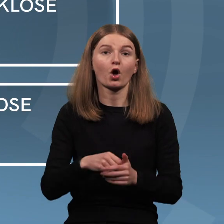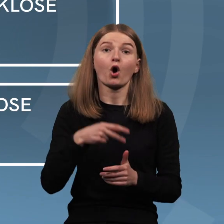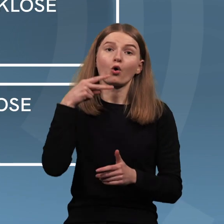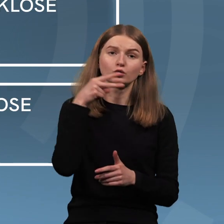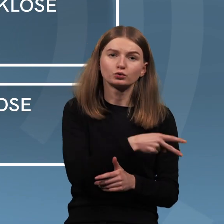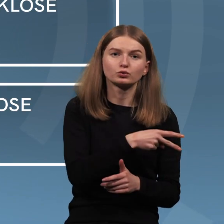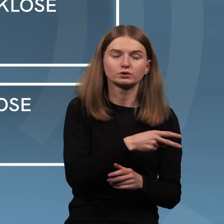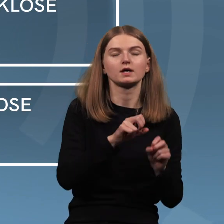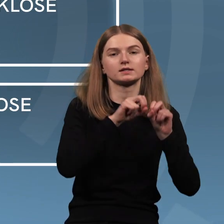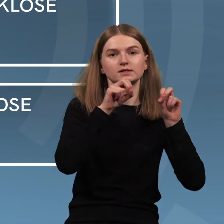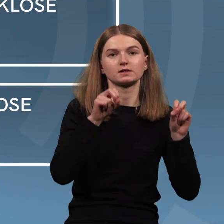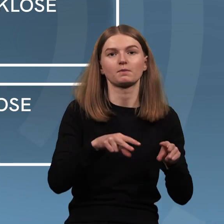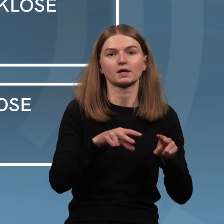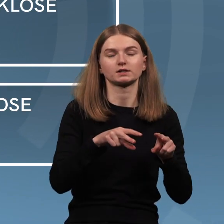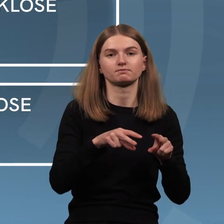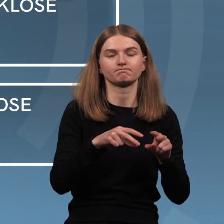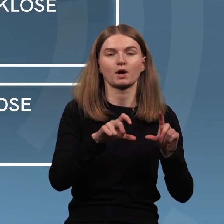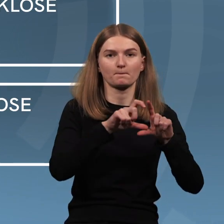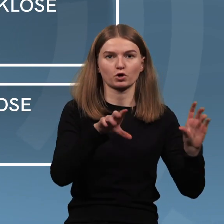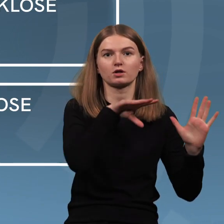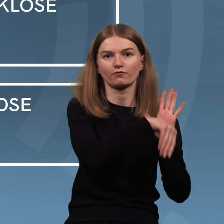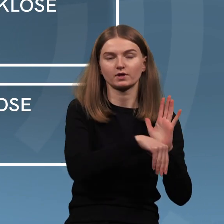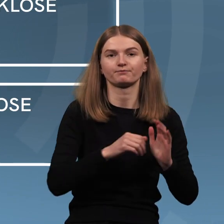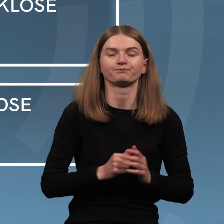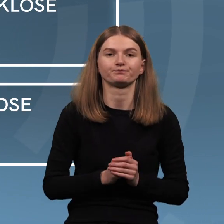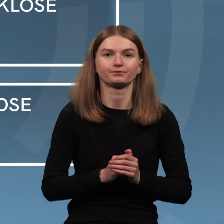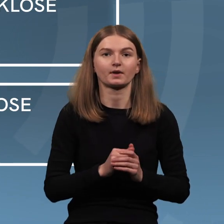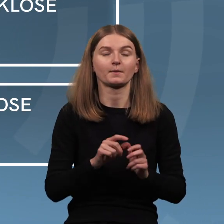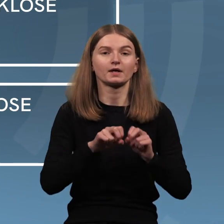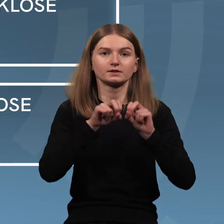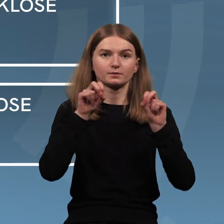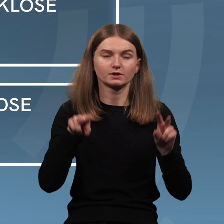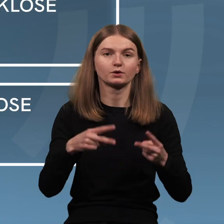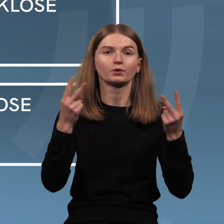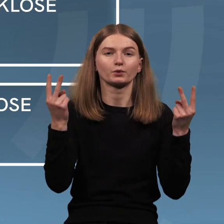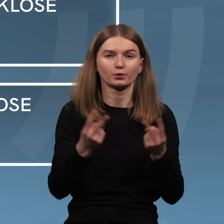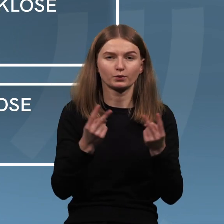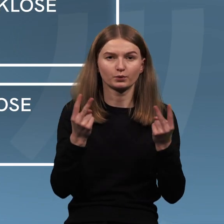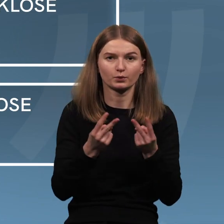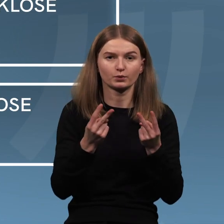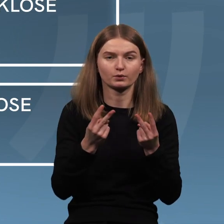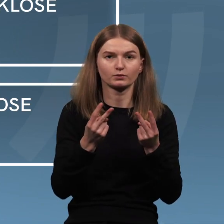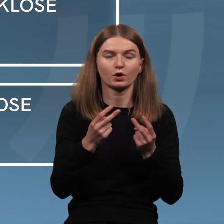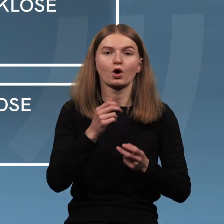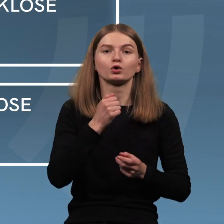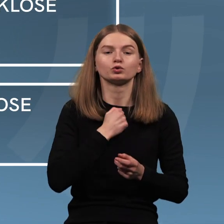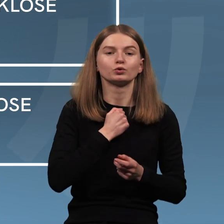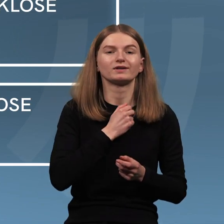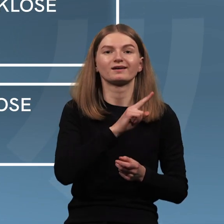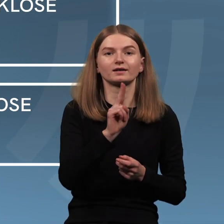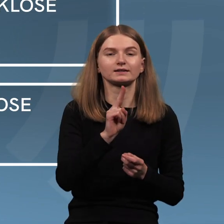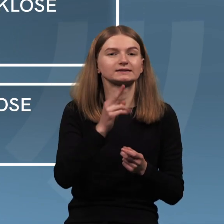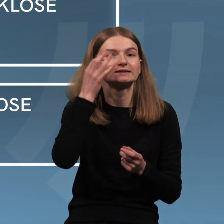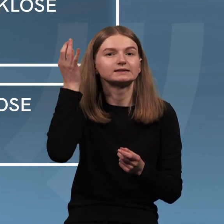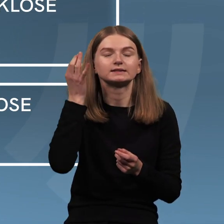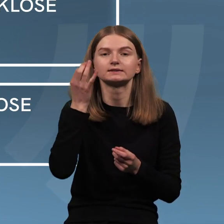tūkstančiai specialiosiuose. Tiesa, tikrasis specialiųjų poreikiu turinčių mokinių skaičius nėra žinomas, nes dalis tėvų